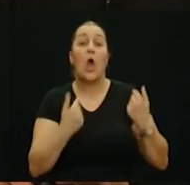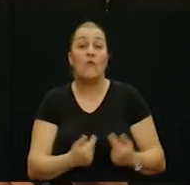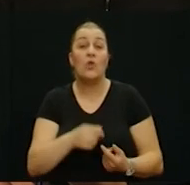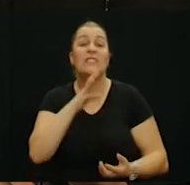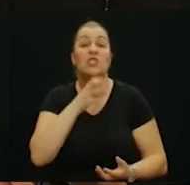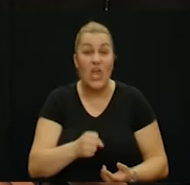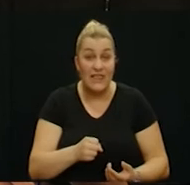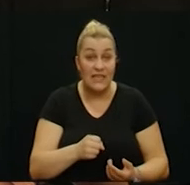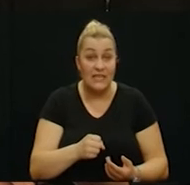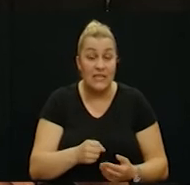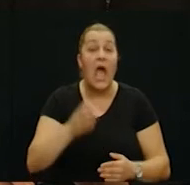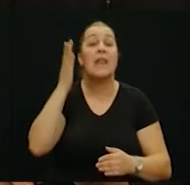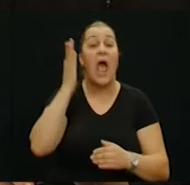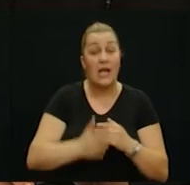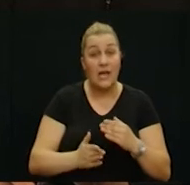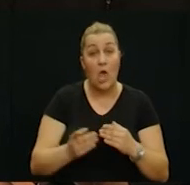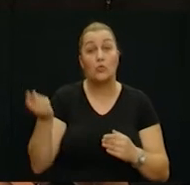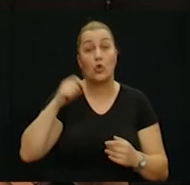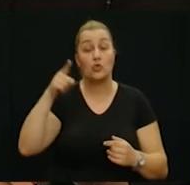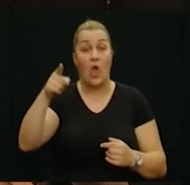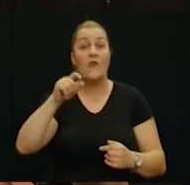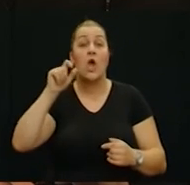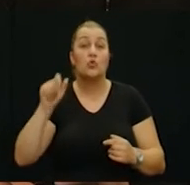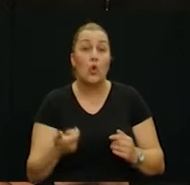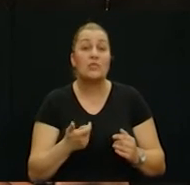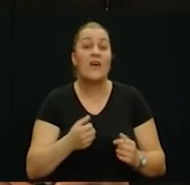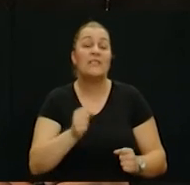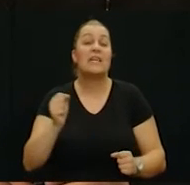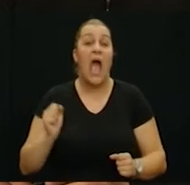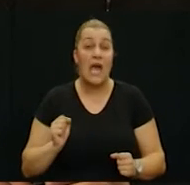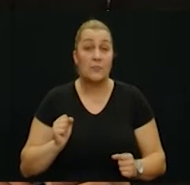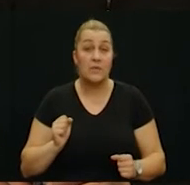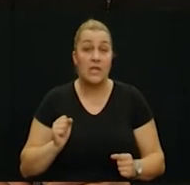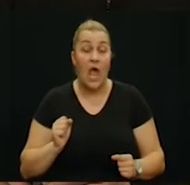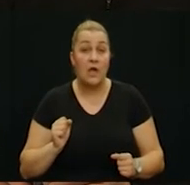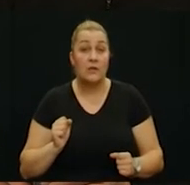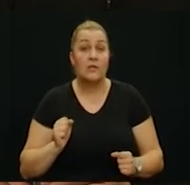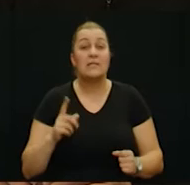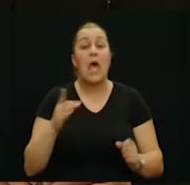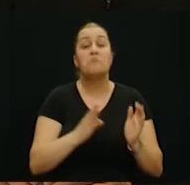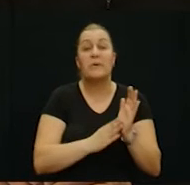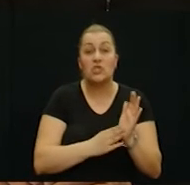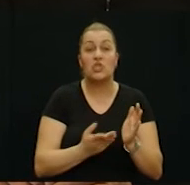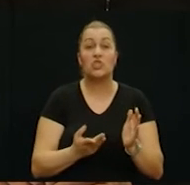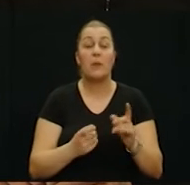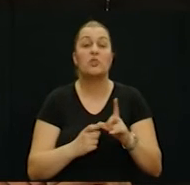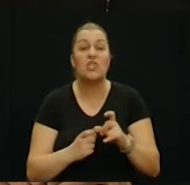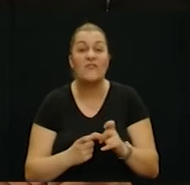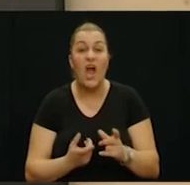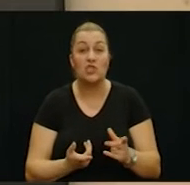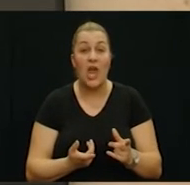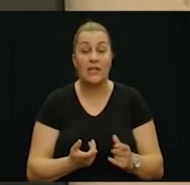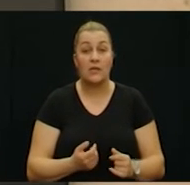dragovoljci pa tek na koncu je došla ta takozvana igoslovenska armija sa Mršićem sa